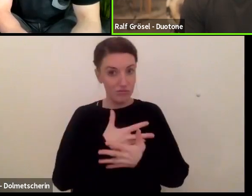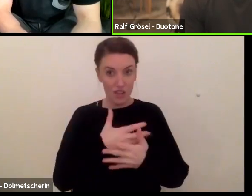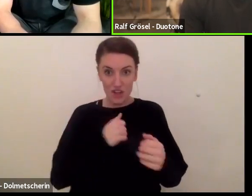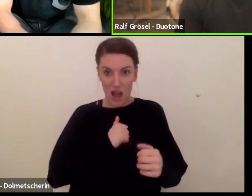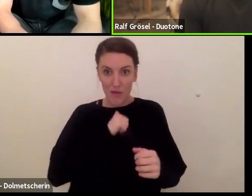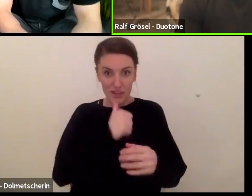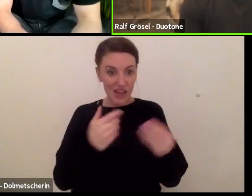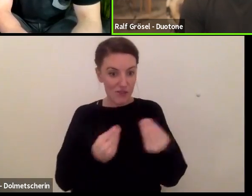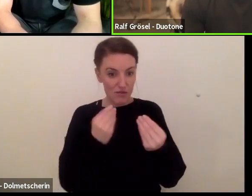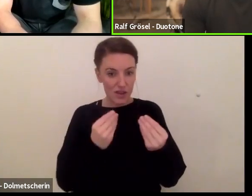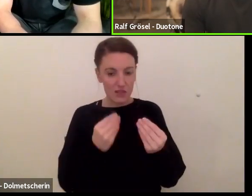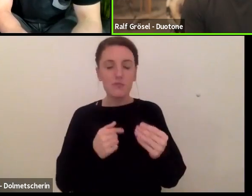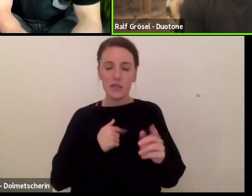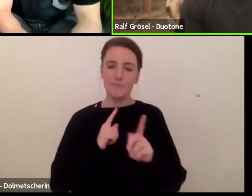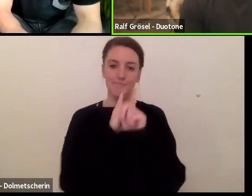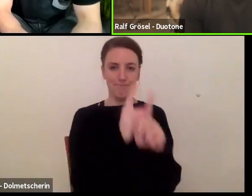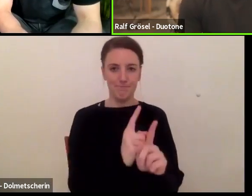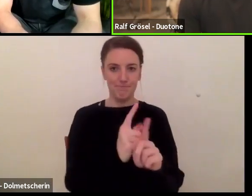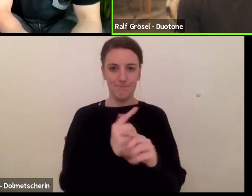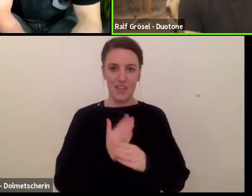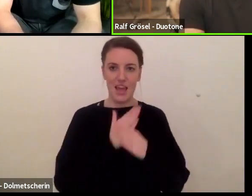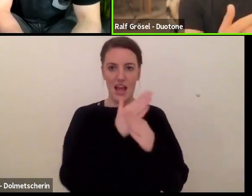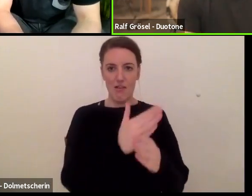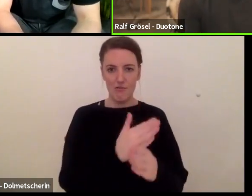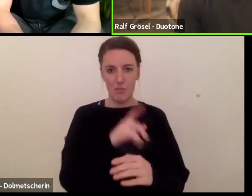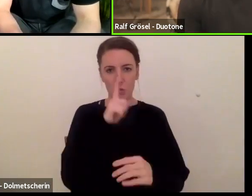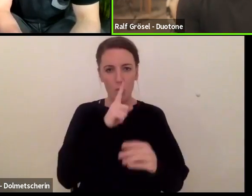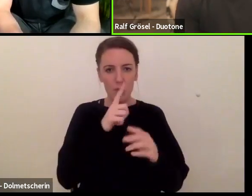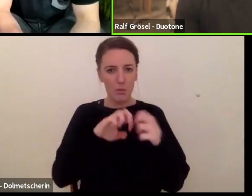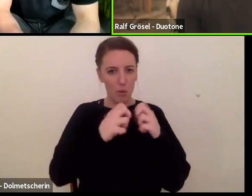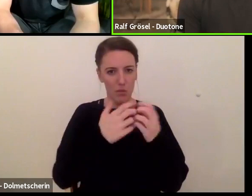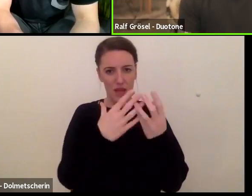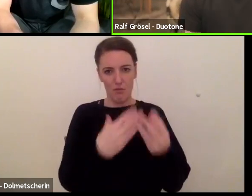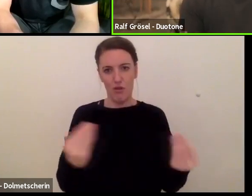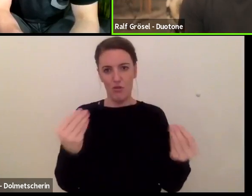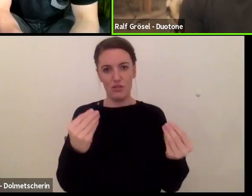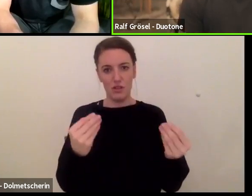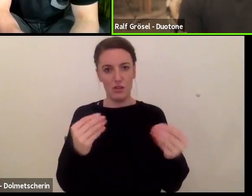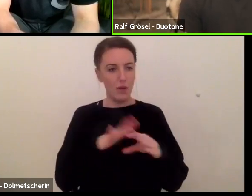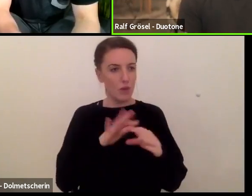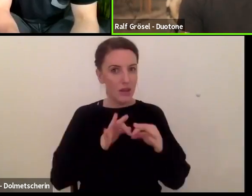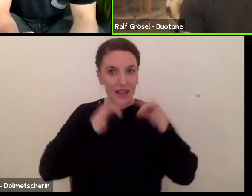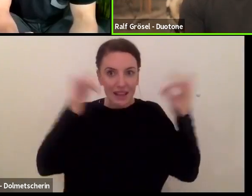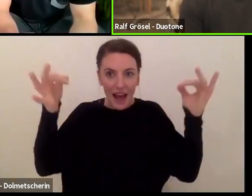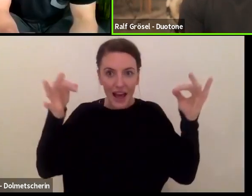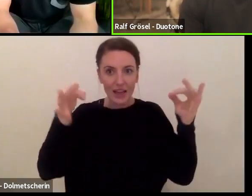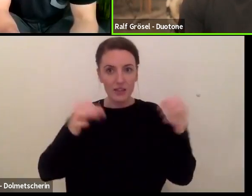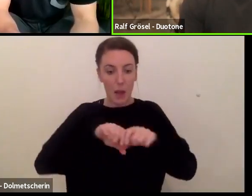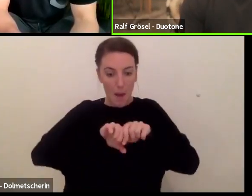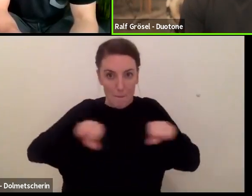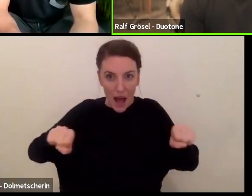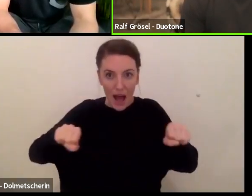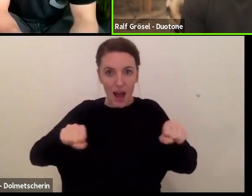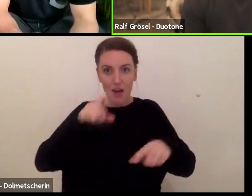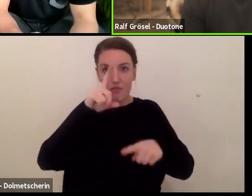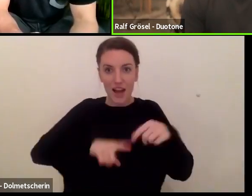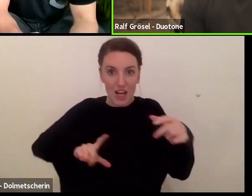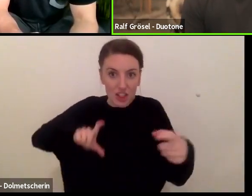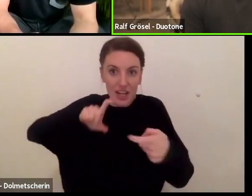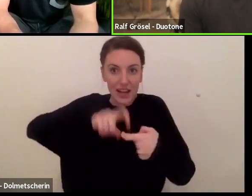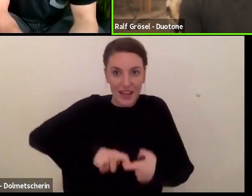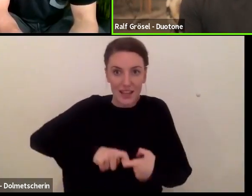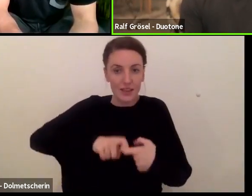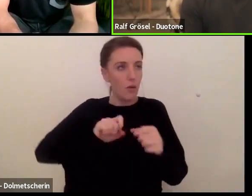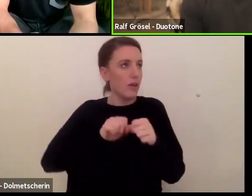zu lösen, weil das geht gar nicht anders. Das muss man machen, wenn man sieht, hey, du, da ist jetzt irgendwie, da hängt das Ding falsch an oder die Bar muss halt mal gereckt werden oder irgendetwas